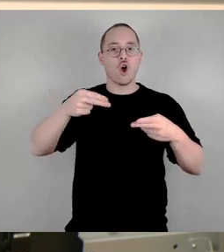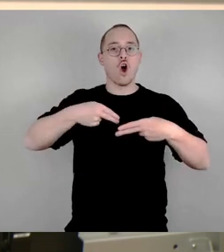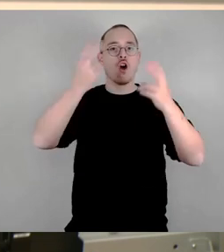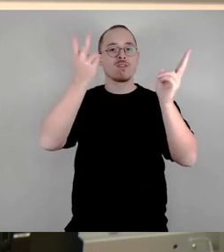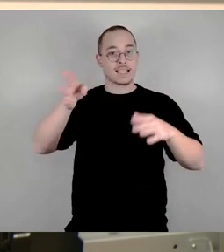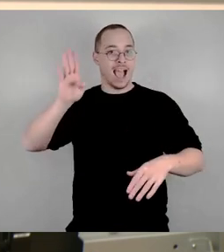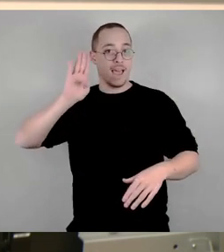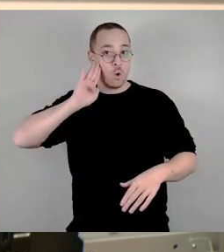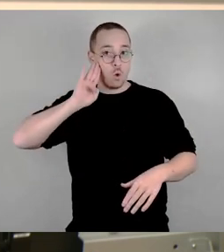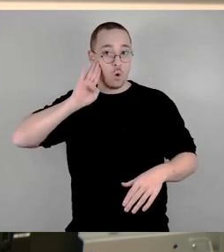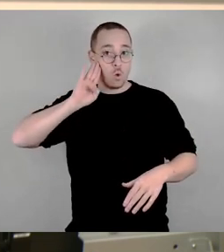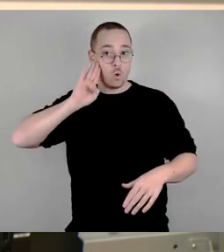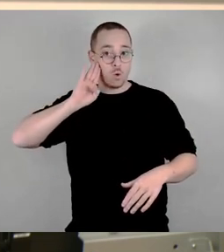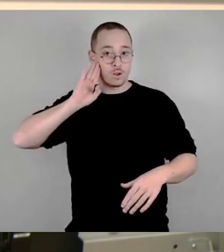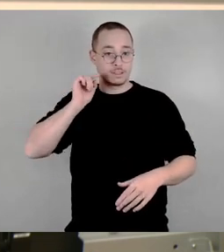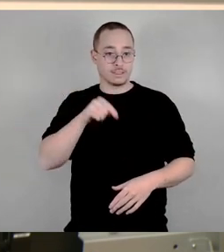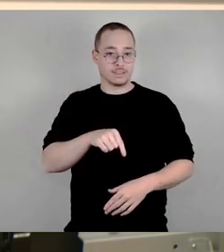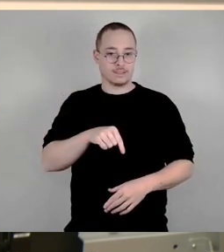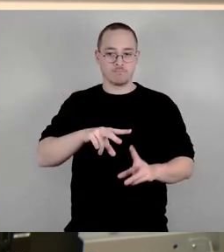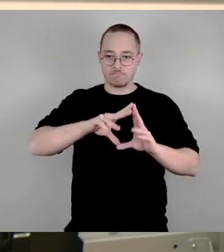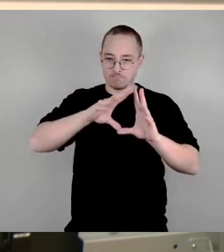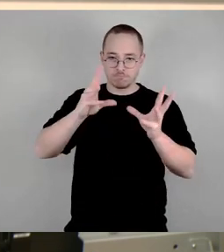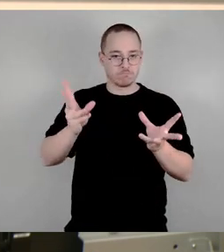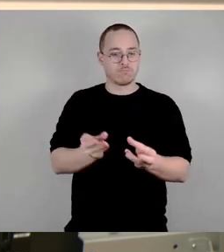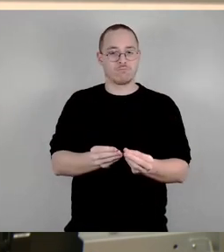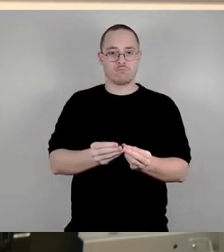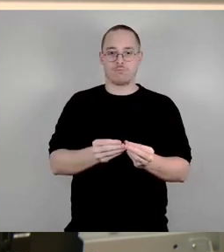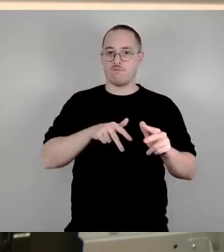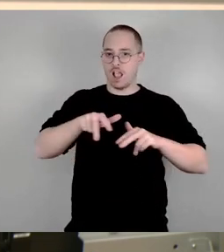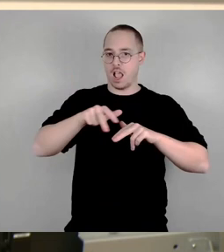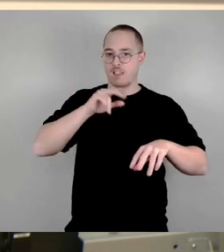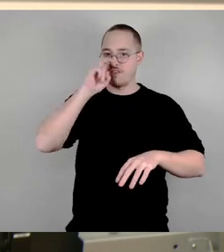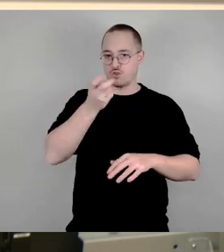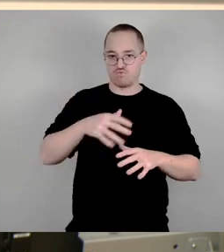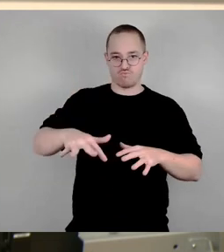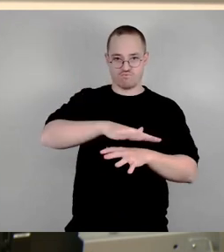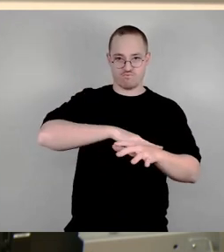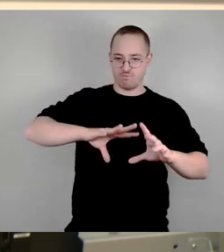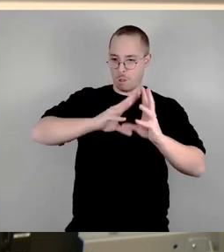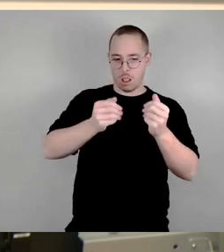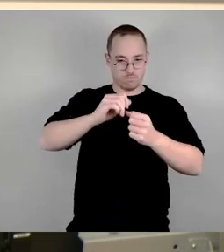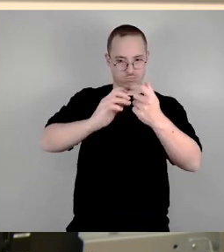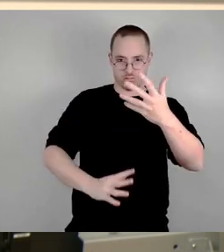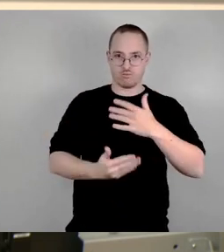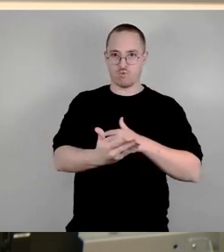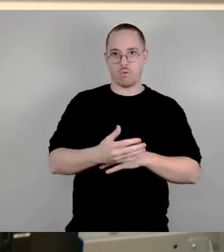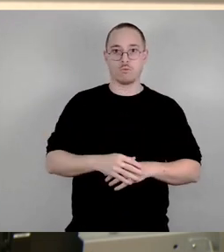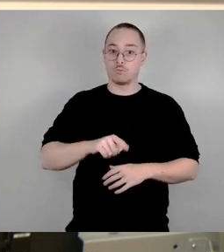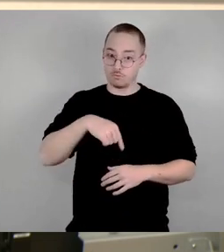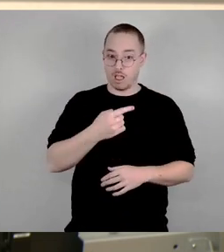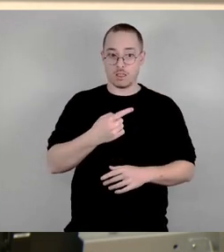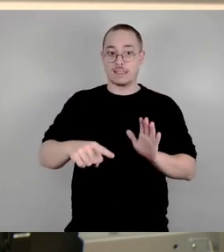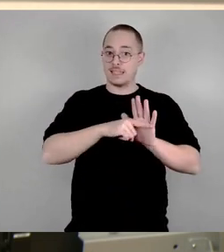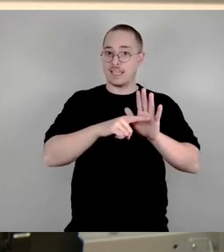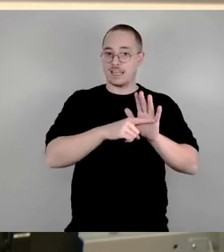ganzen Dingen rund um den Verkehrsversuch. Und dann werden wir reden über die negativen Stellungnahmen von DVB, von Polizei. Und